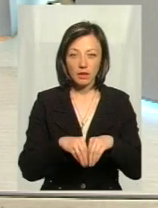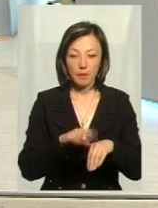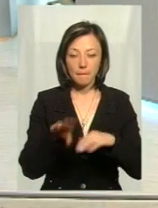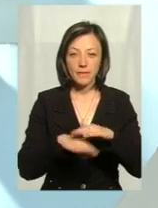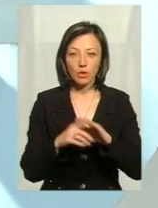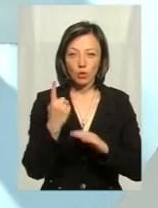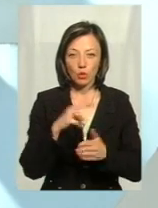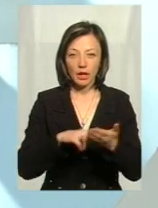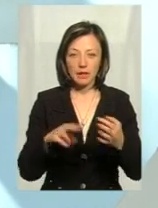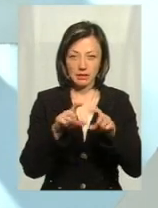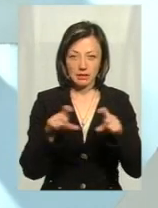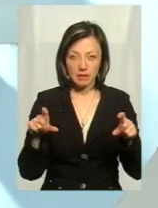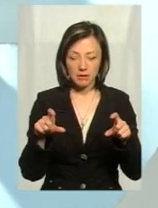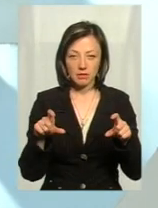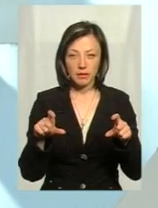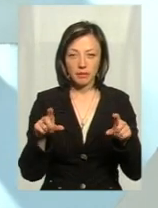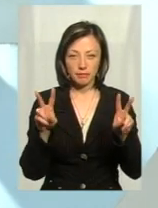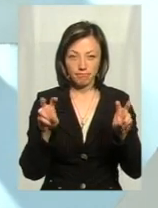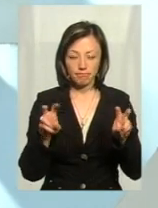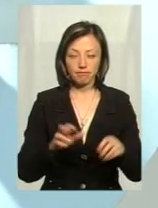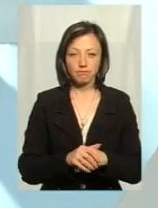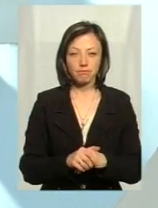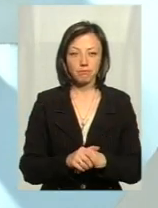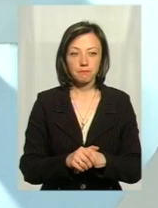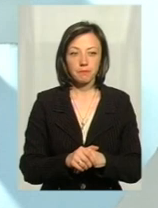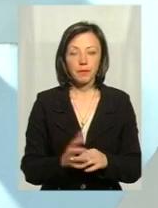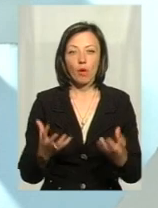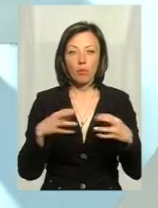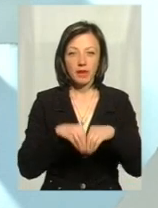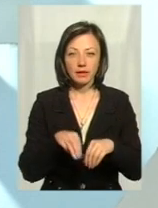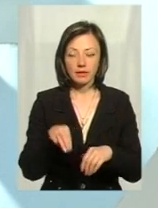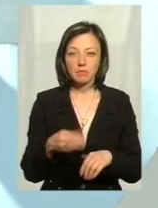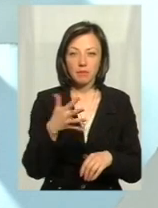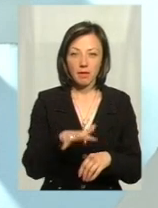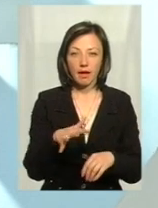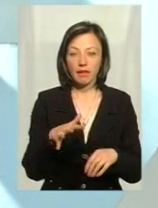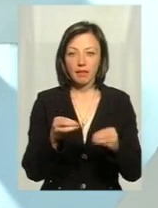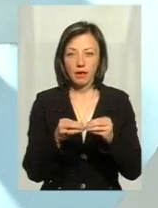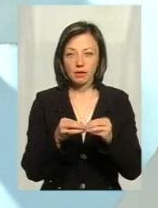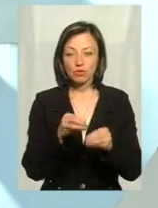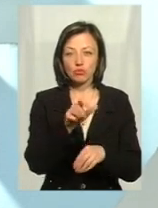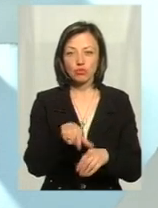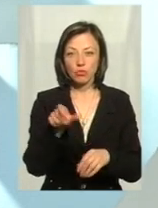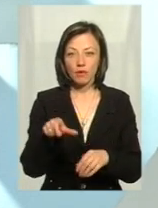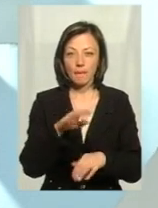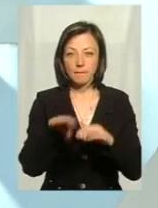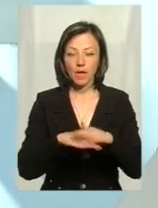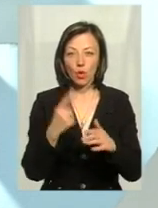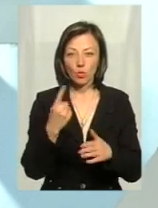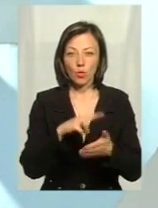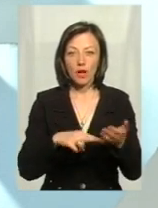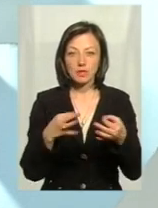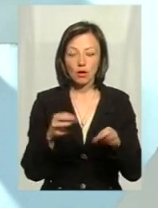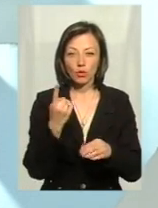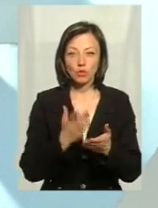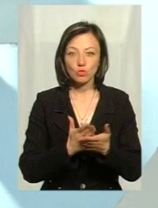одного ліцензіата в більшості випадків. Вони об'єднуються, там 5-10 чоловік під одного ліцензією об'єднуються. Одна служба,